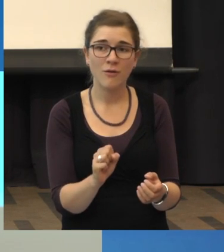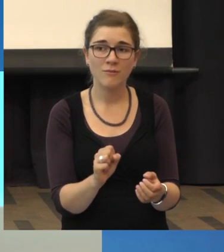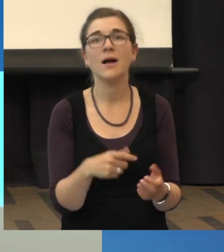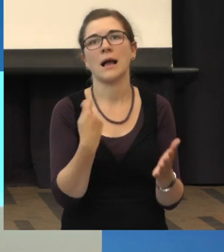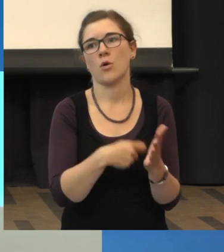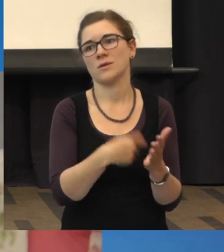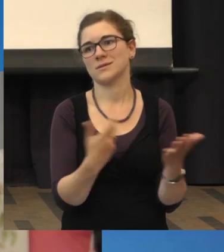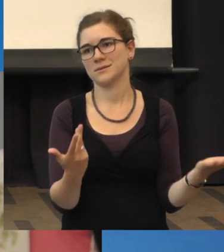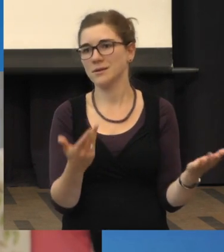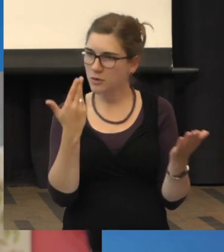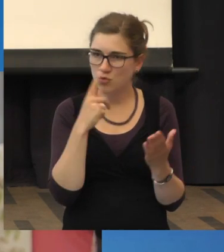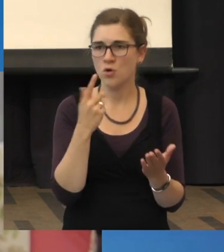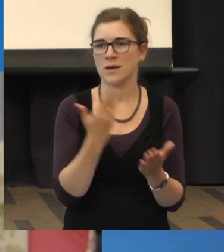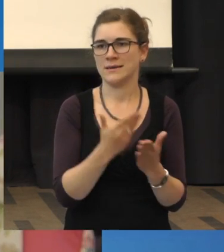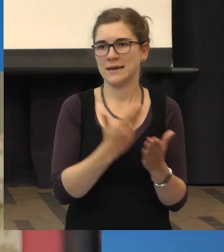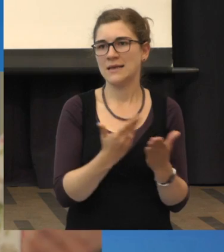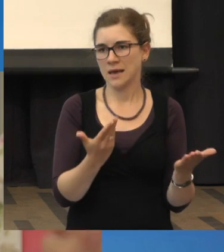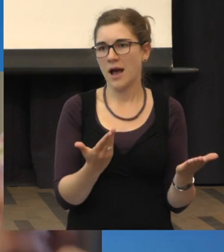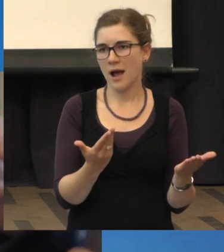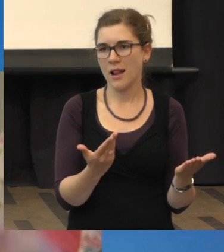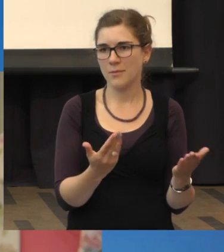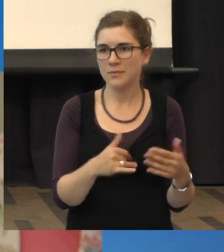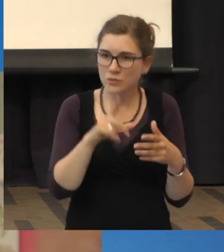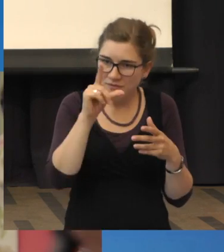hohe Preis, der nicht zu bezahlen ist.